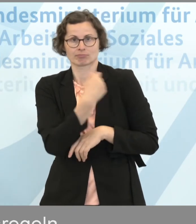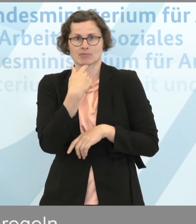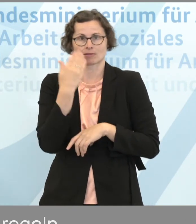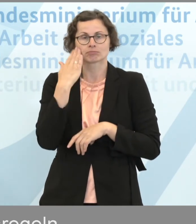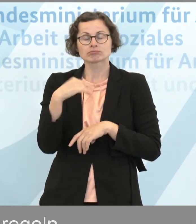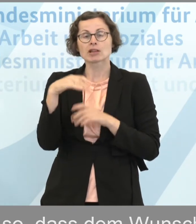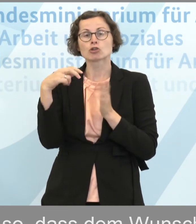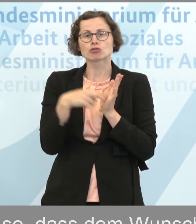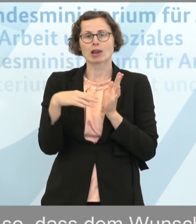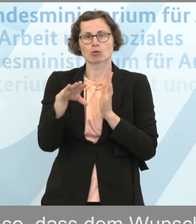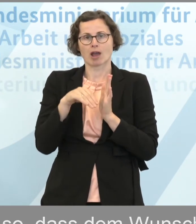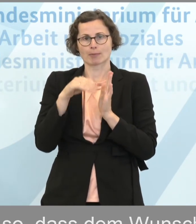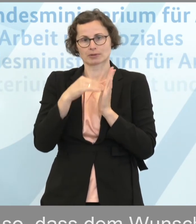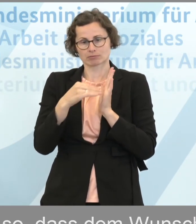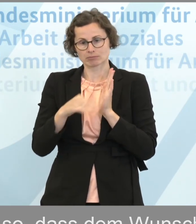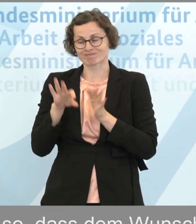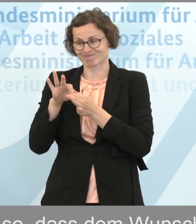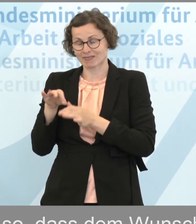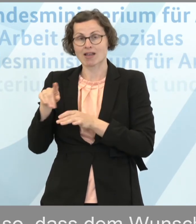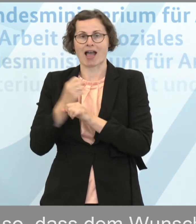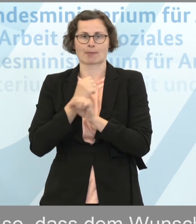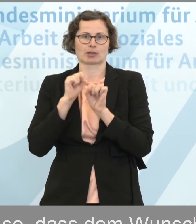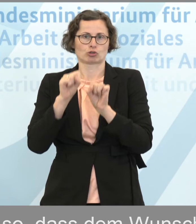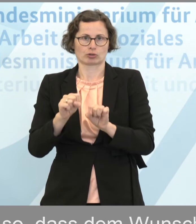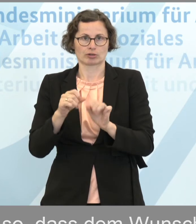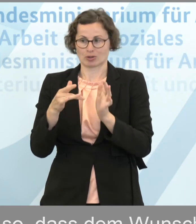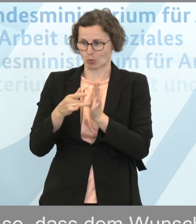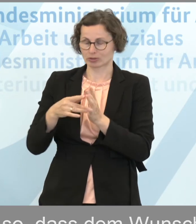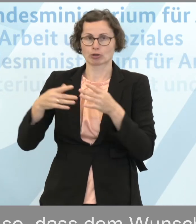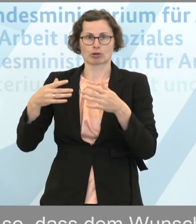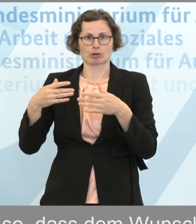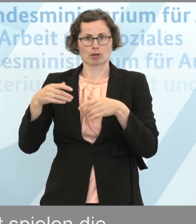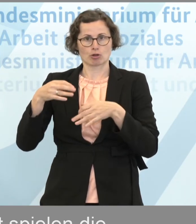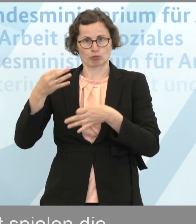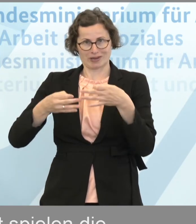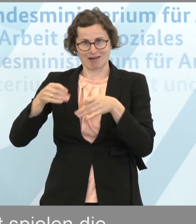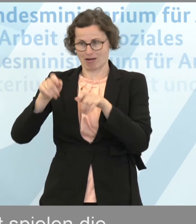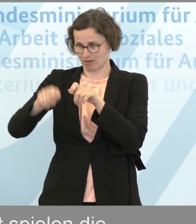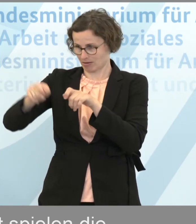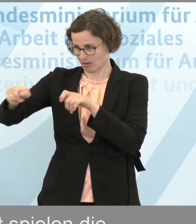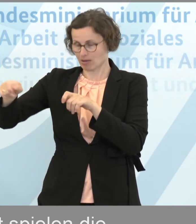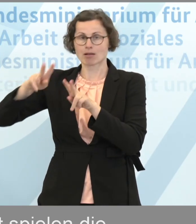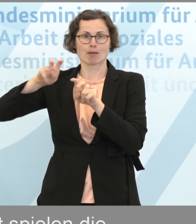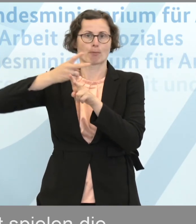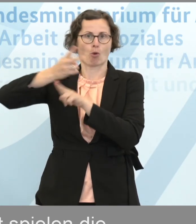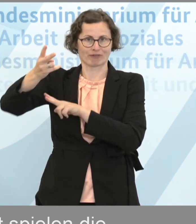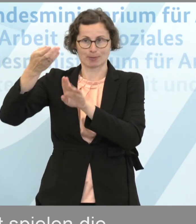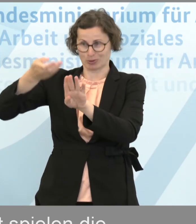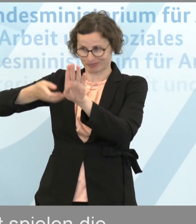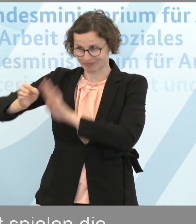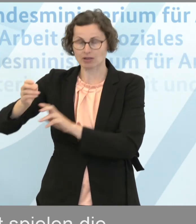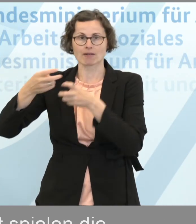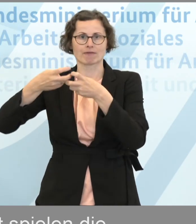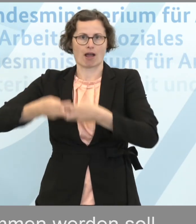arbeitsschutzrechtlichen Fragen, weil Spielerinnen und Spieler, so sie Profis sind und auch Mitarbeiter von Vereinen Arbeitnehmerinnen Arbeitnehmer sind.